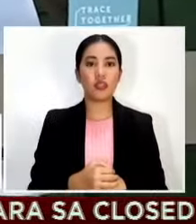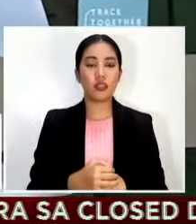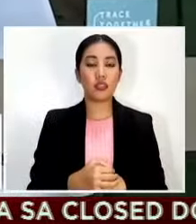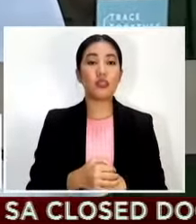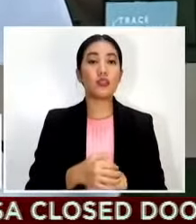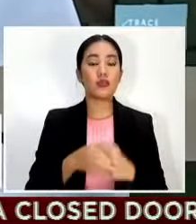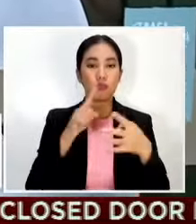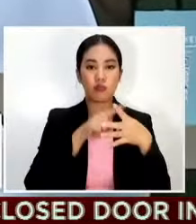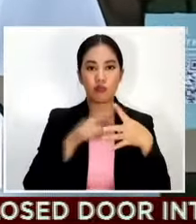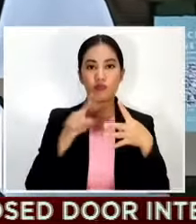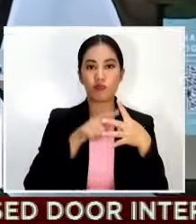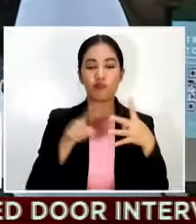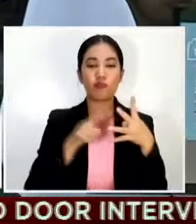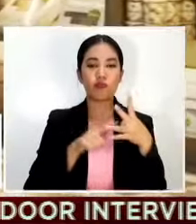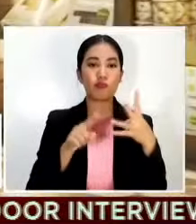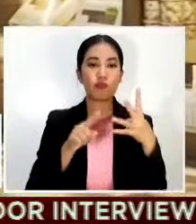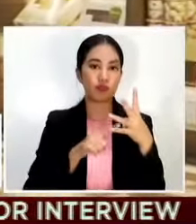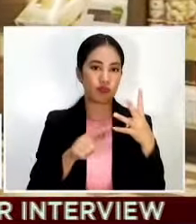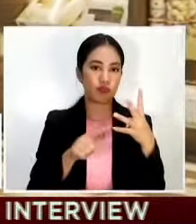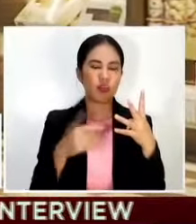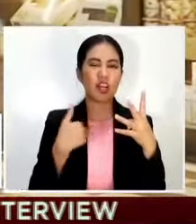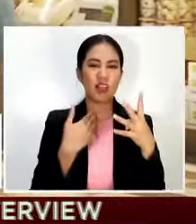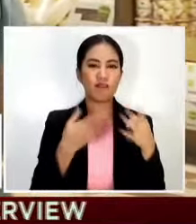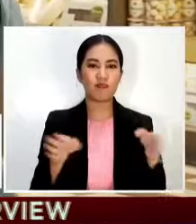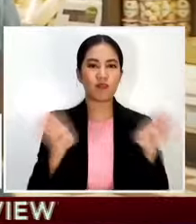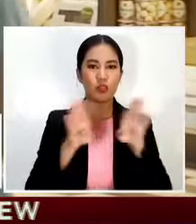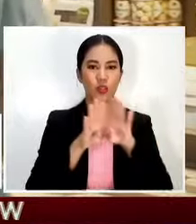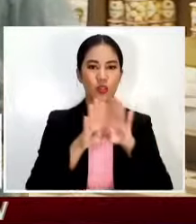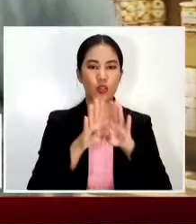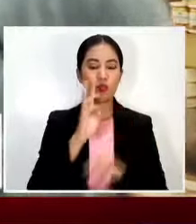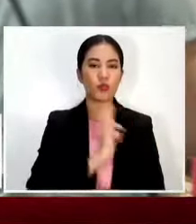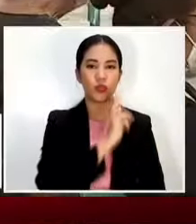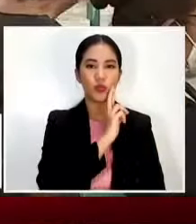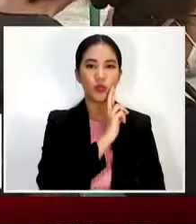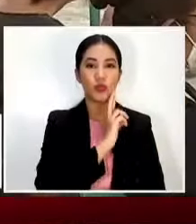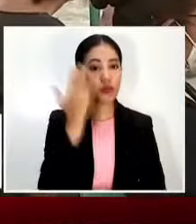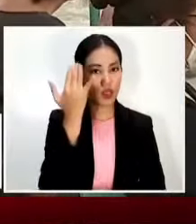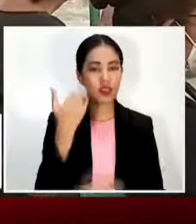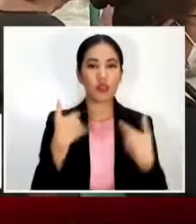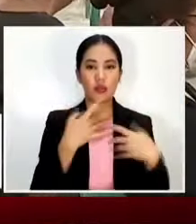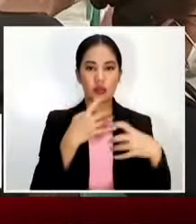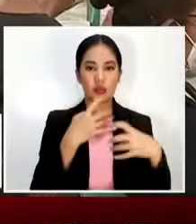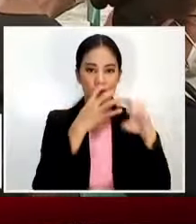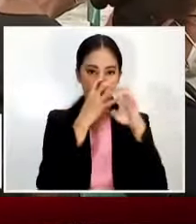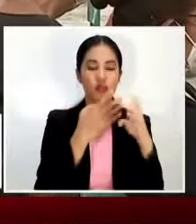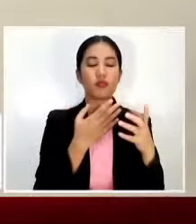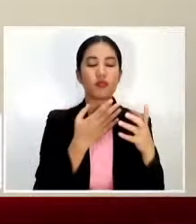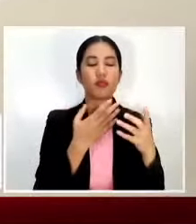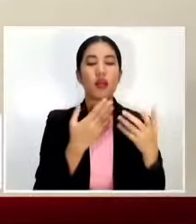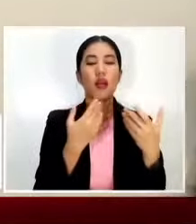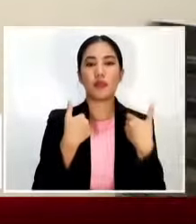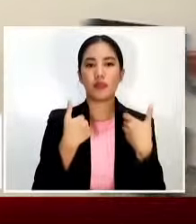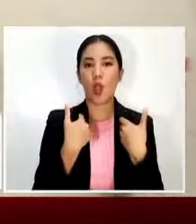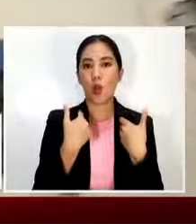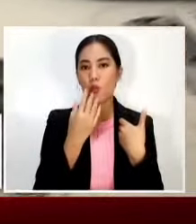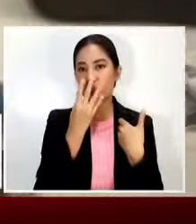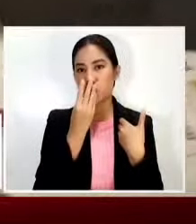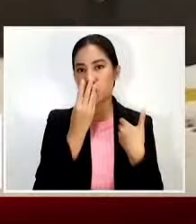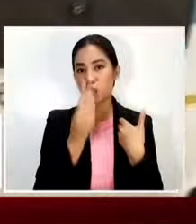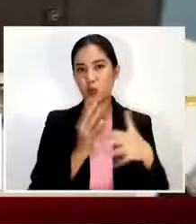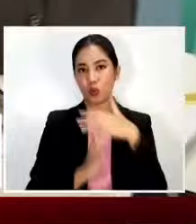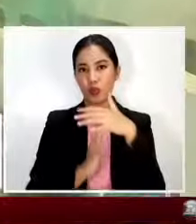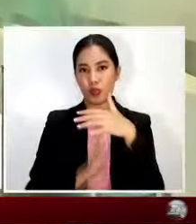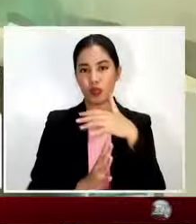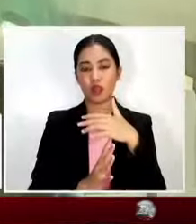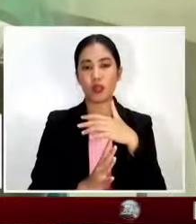dahil sa paulit-ulit na pagihigpit at mababang kapasidad sa dine-in tingin nila bakuna ang susi para makabalik sa normal ang